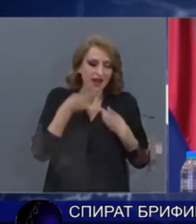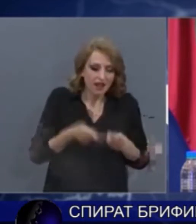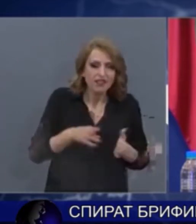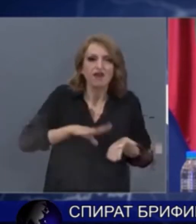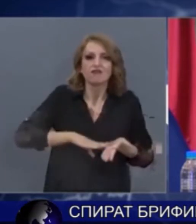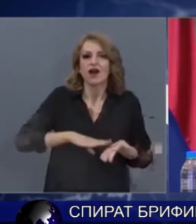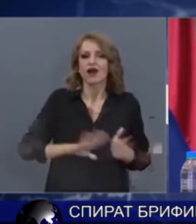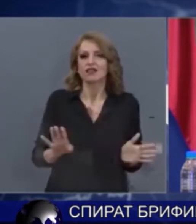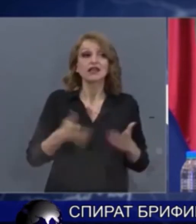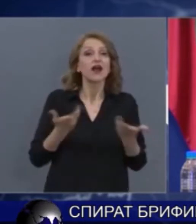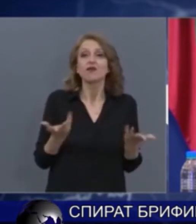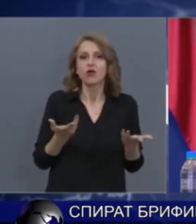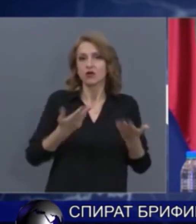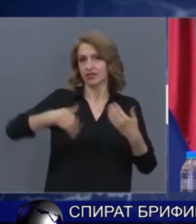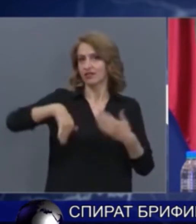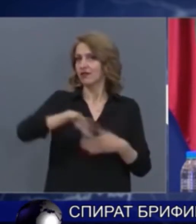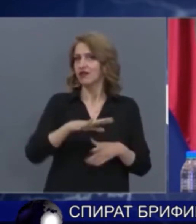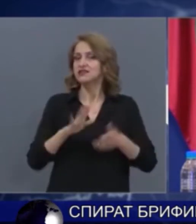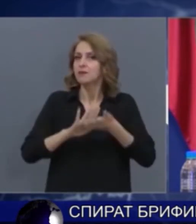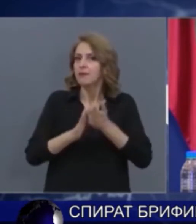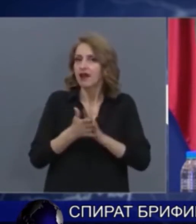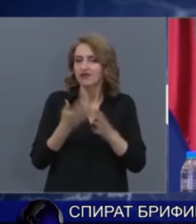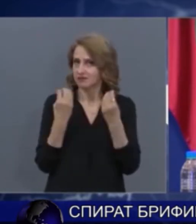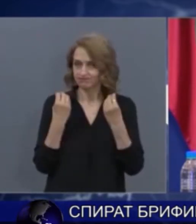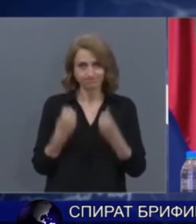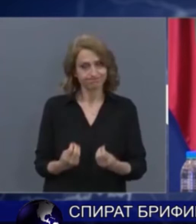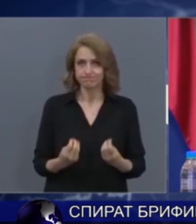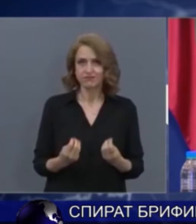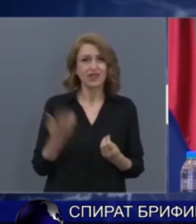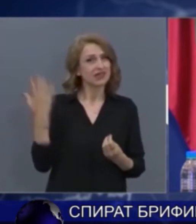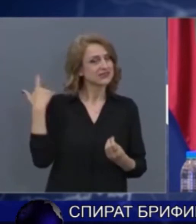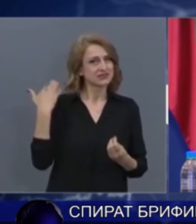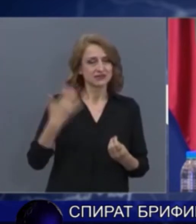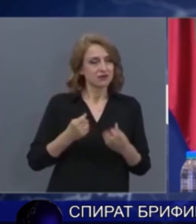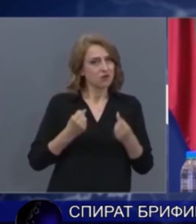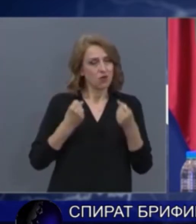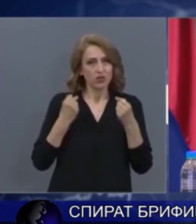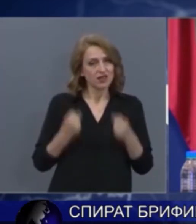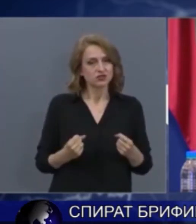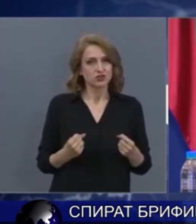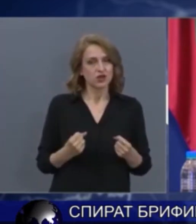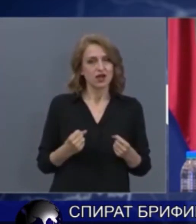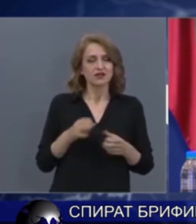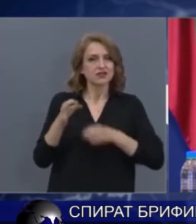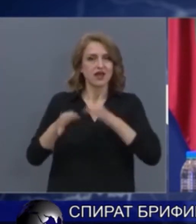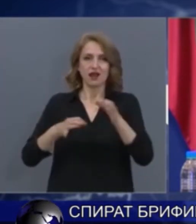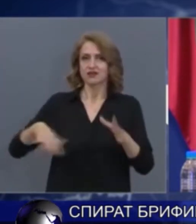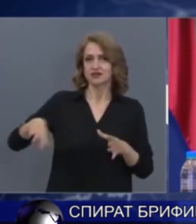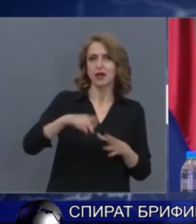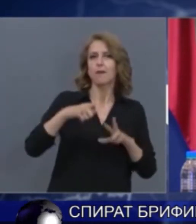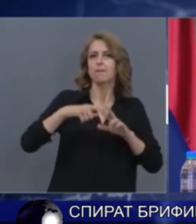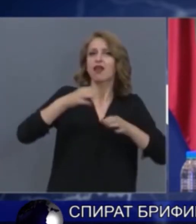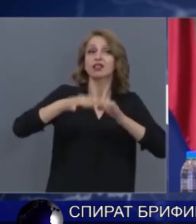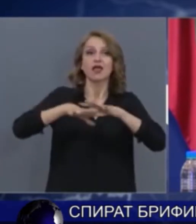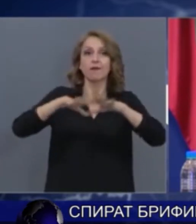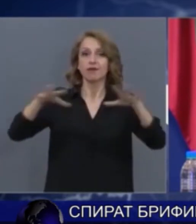Ние се справихме прекрасно в една много тежка зараза и пандемия.